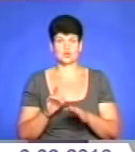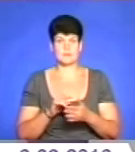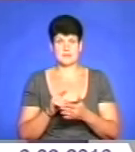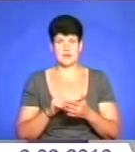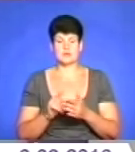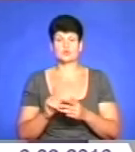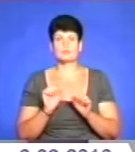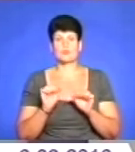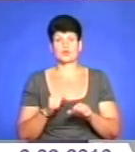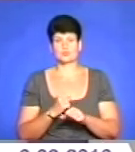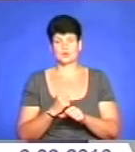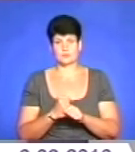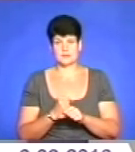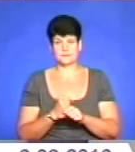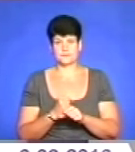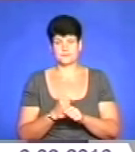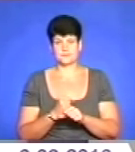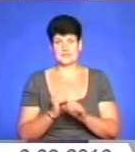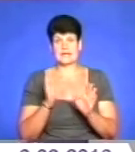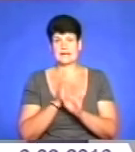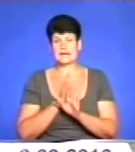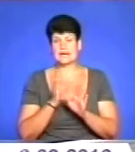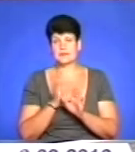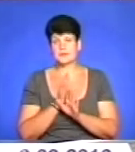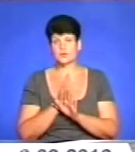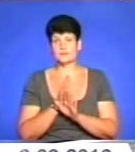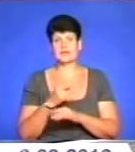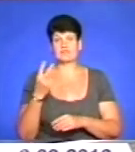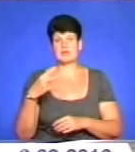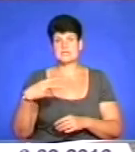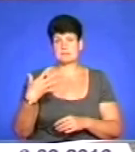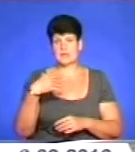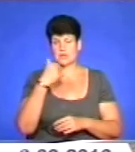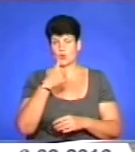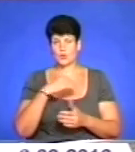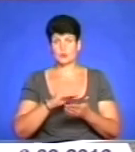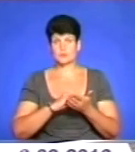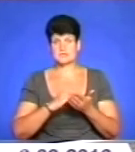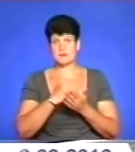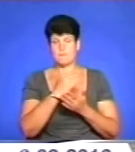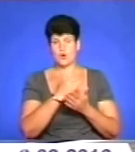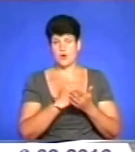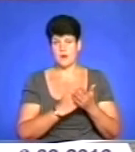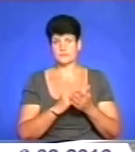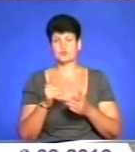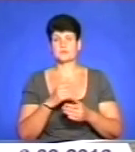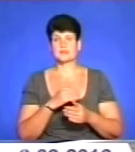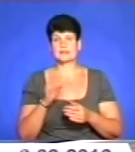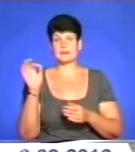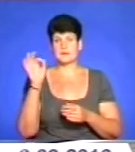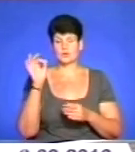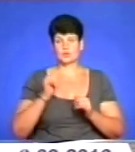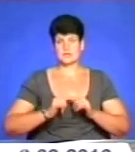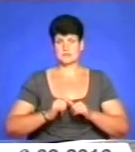Що ми можемо зробити? З кліматом, зрештою, на 25 років розписана програма, щоб температура зросла,